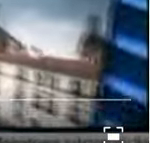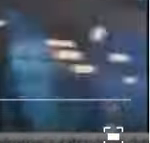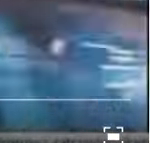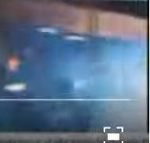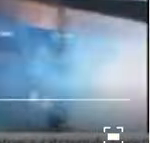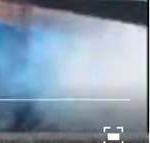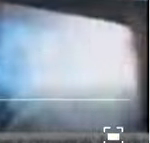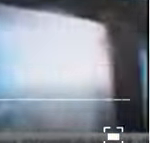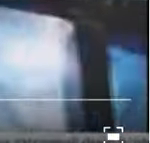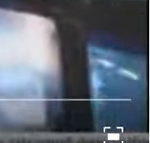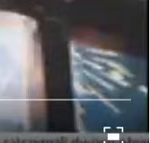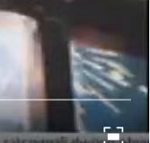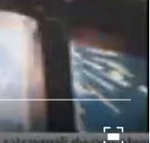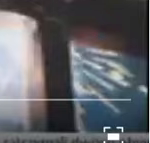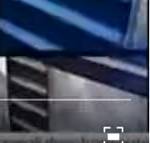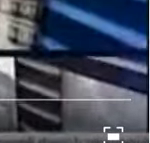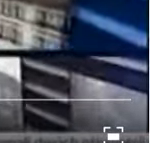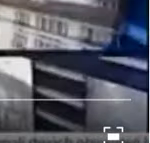Dzień dobry.